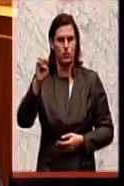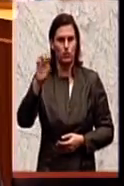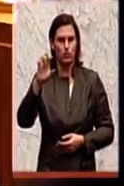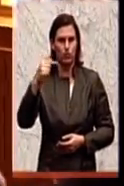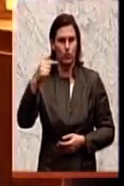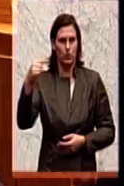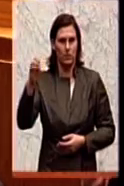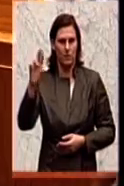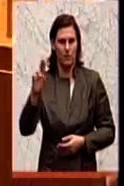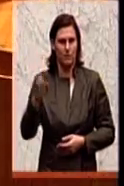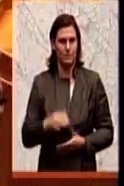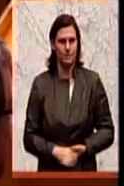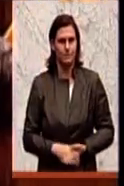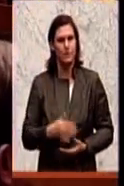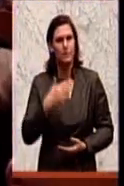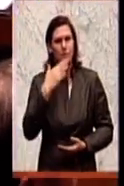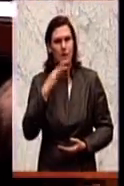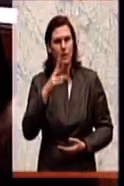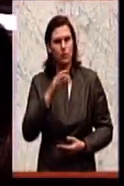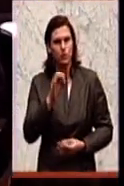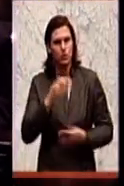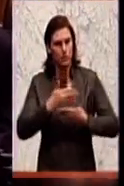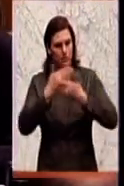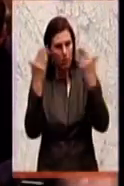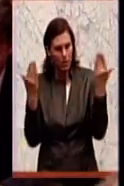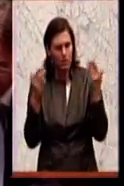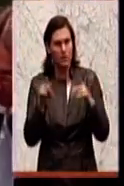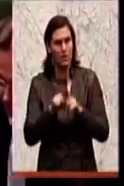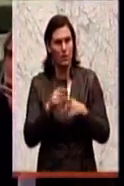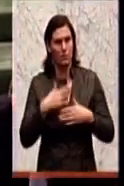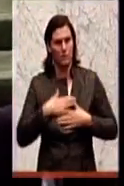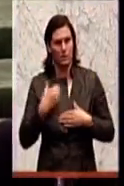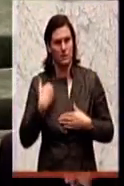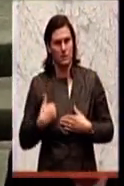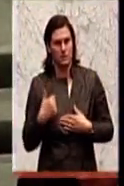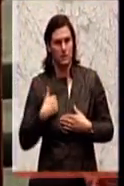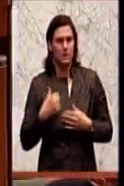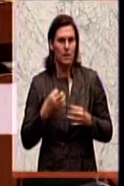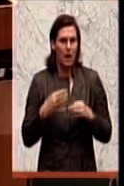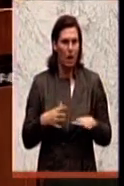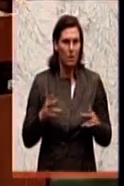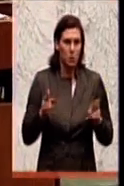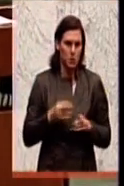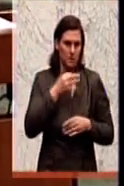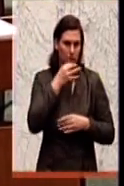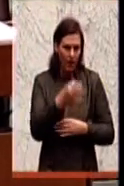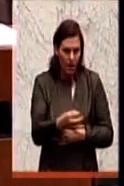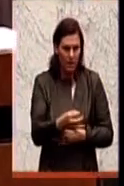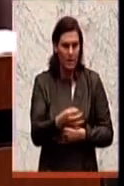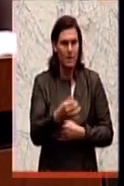Danke, schönen guten Morgen auch von meiner Seite, Frau Bundesminister. Ich erlaube mir, meine Frage kurz und knapp zu halten. Gibt es